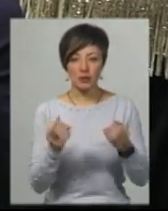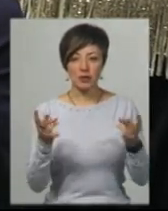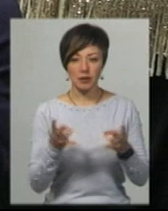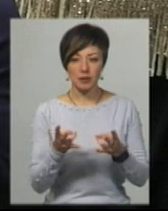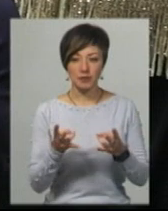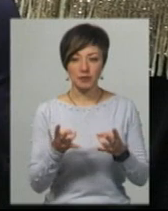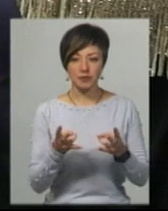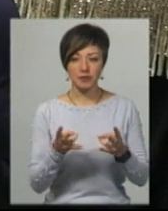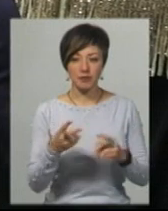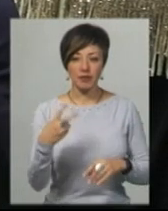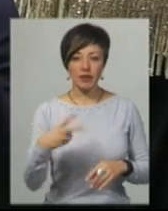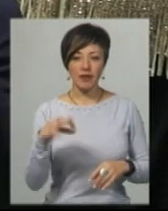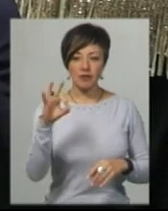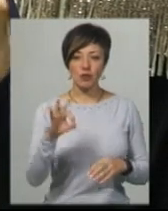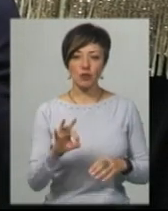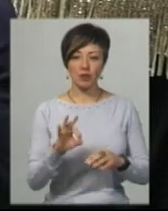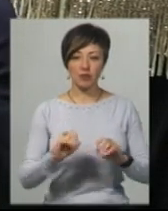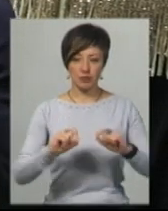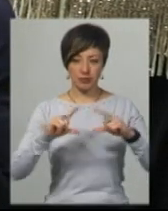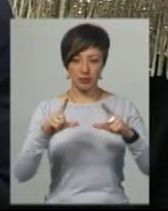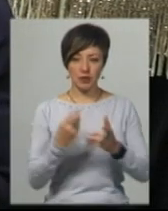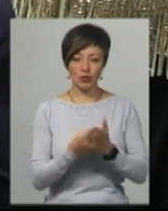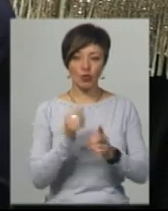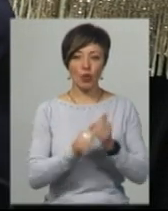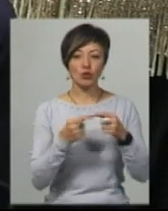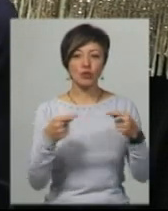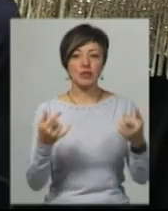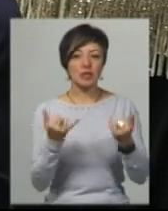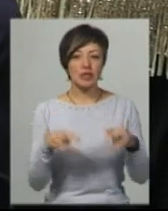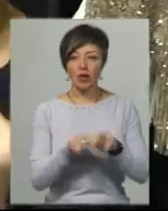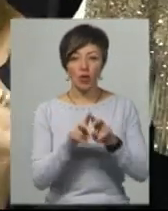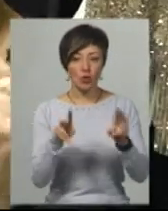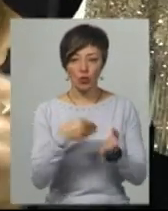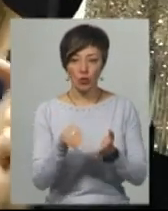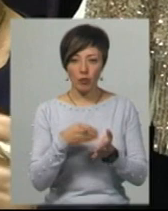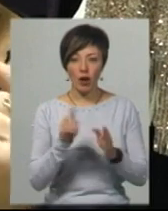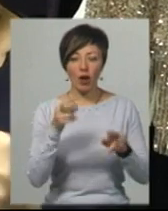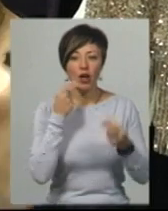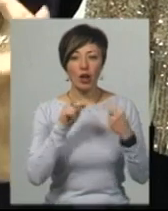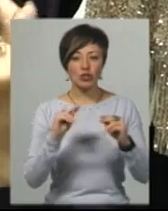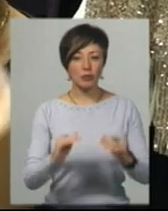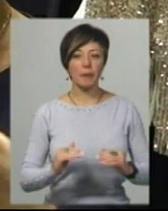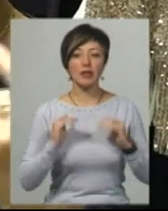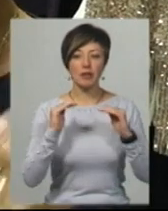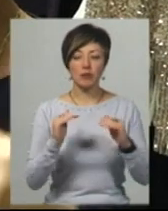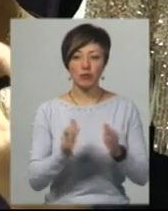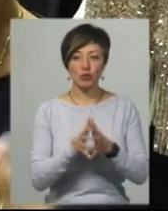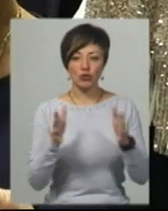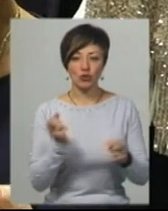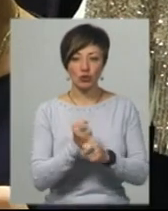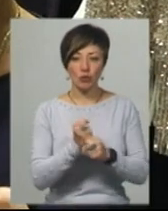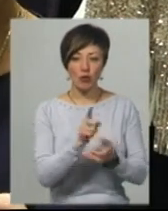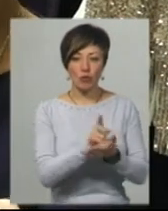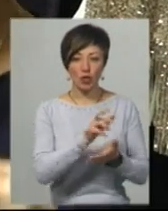на 20-10% піднімати ціну на кожного. Зараз так ніхто не бере. Хай краще піднімуть більше і зроблять